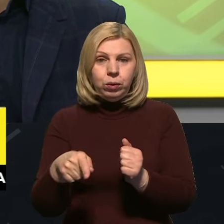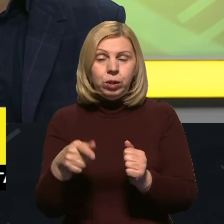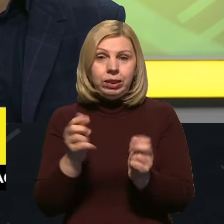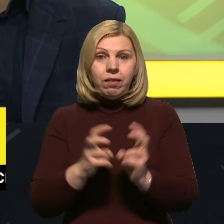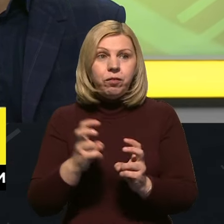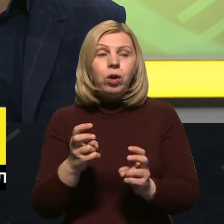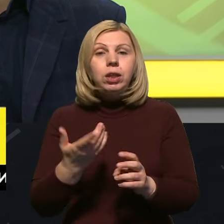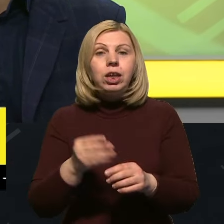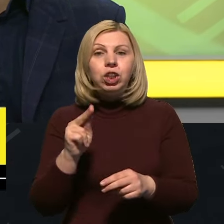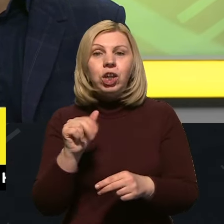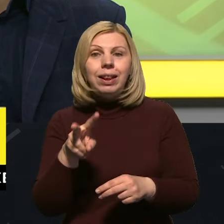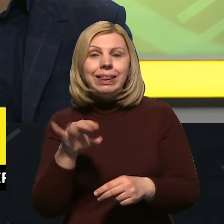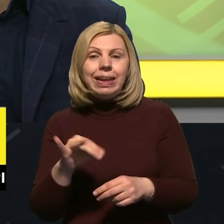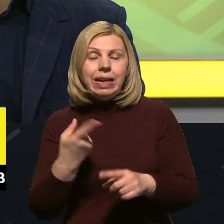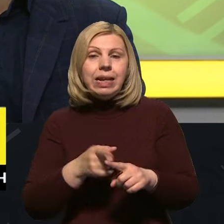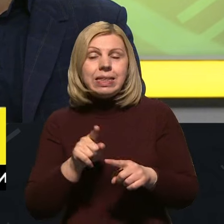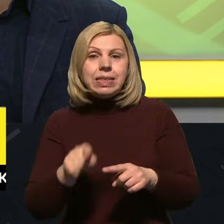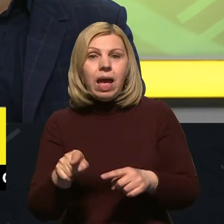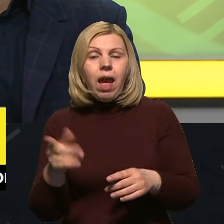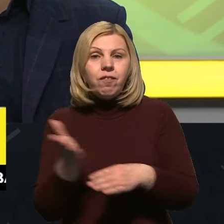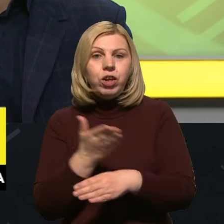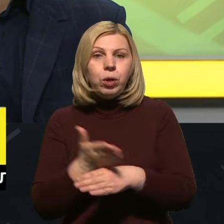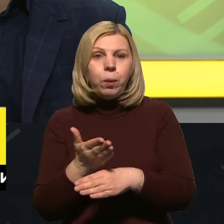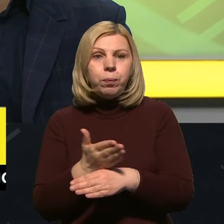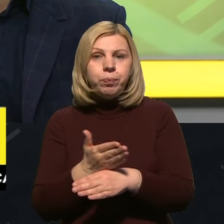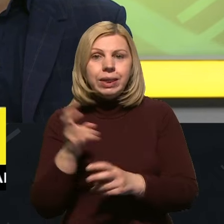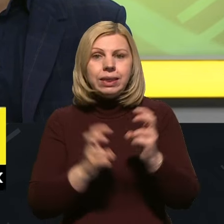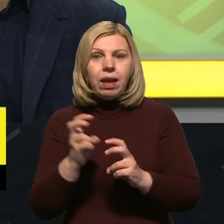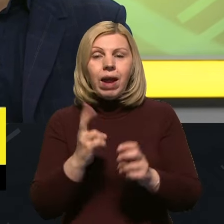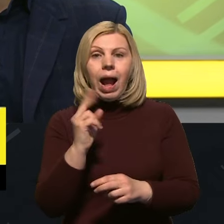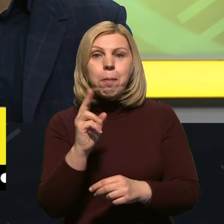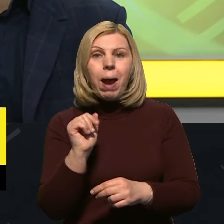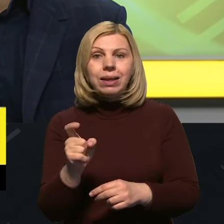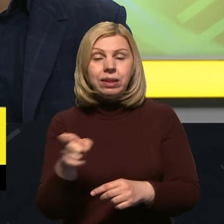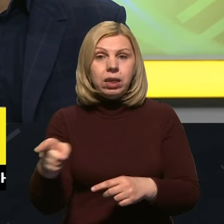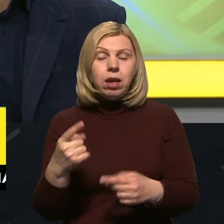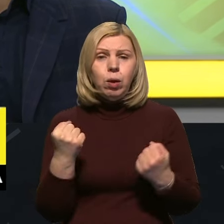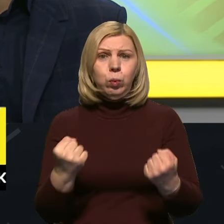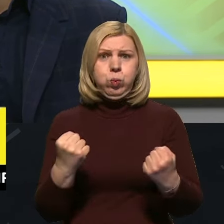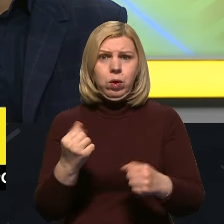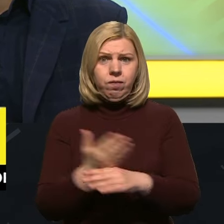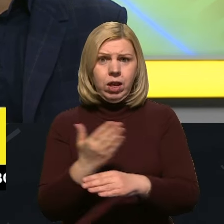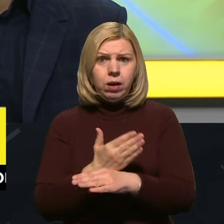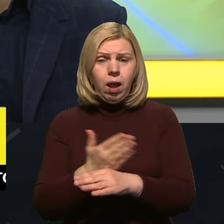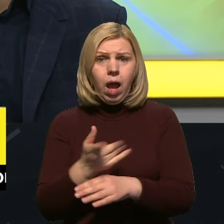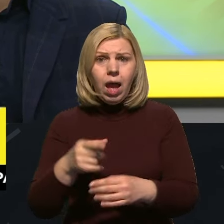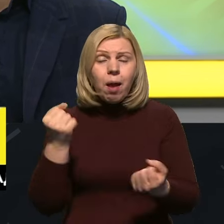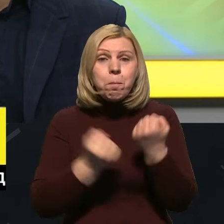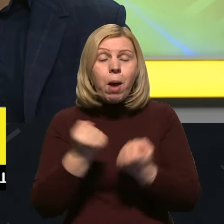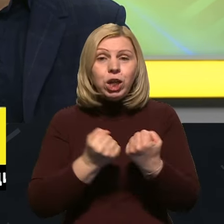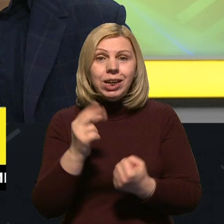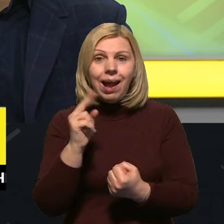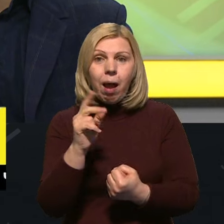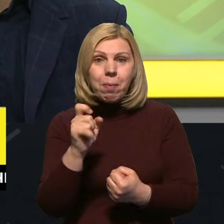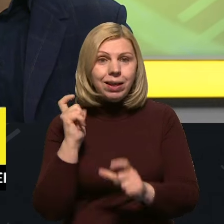Набережні чоловні – це безпосередньо завод КАМАЗ, який виробляє абсолютно більшість автівок,